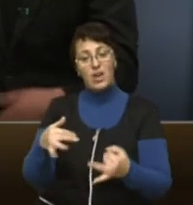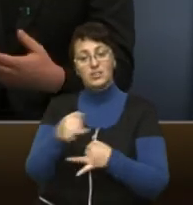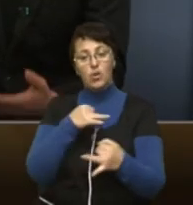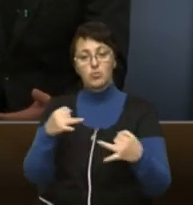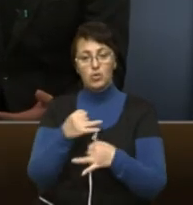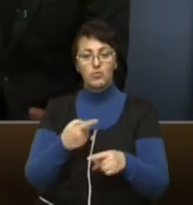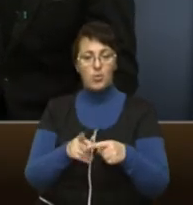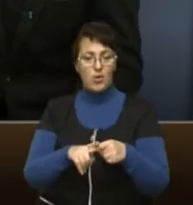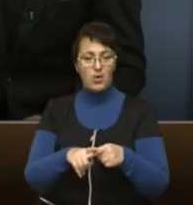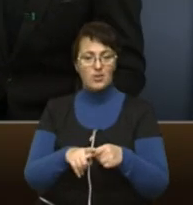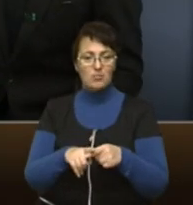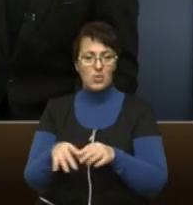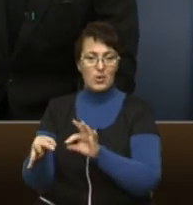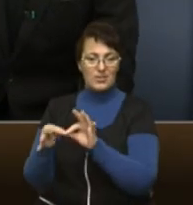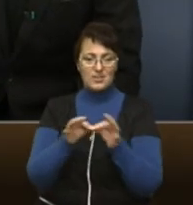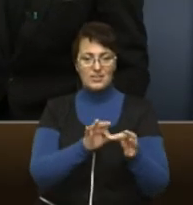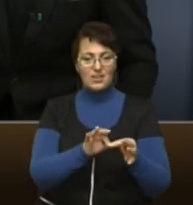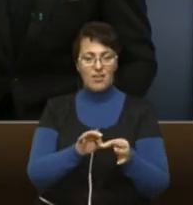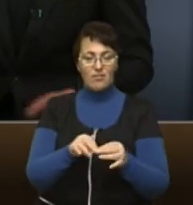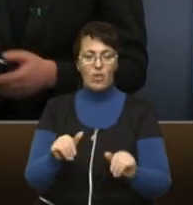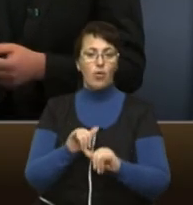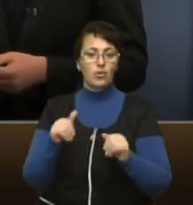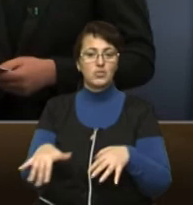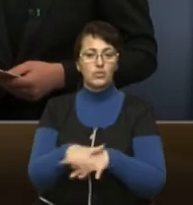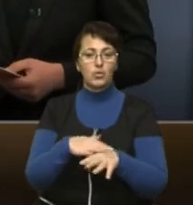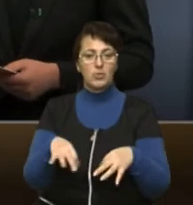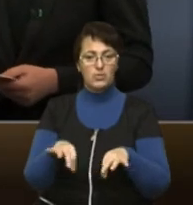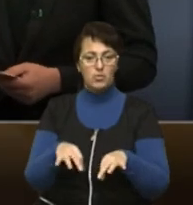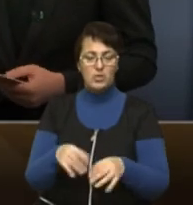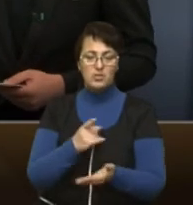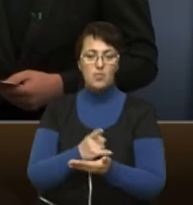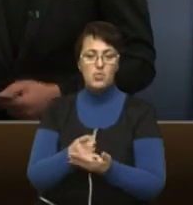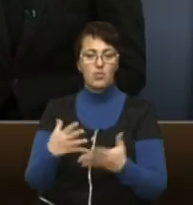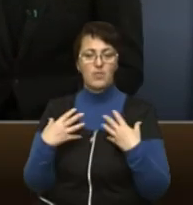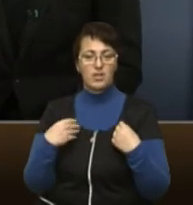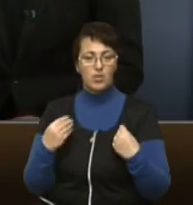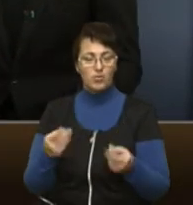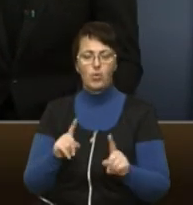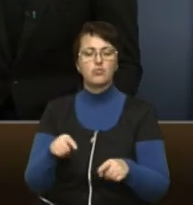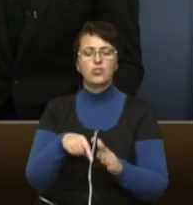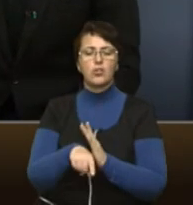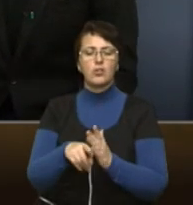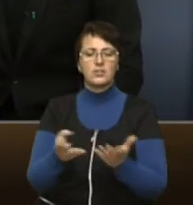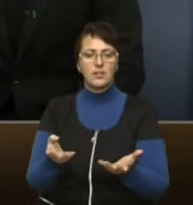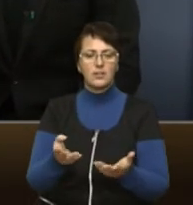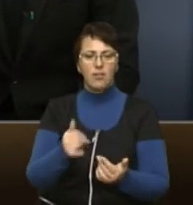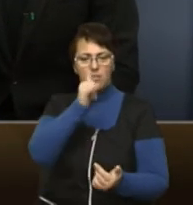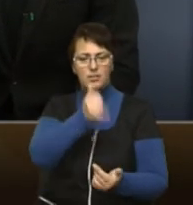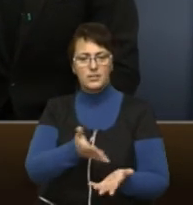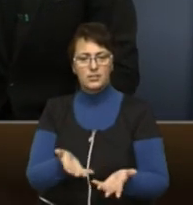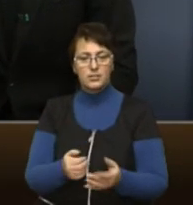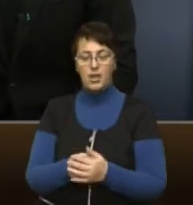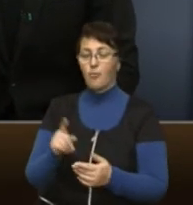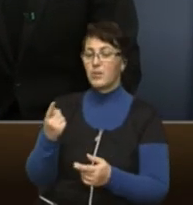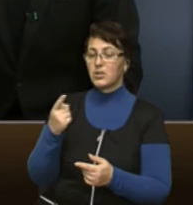Львівської міської ради та концепції розвитку громадського транспорту та паркування у Львові. Що це за недозвіл? Я б, перш за все,